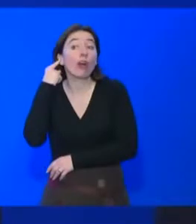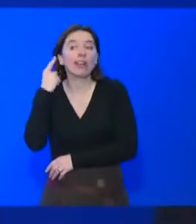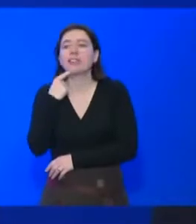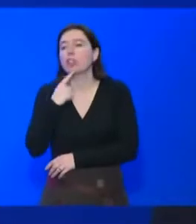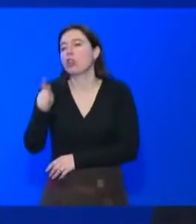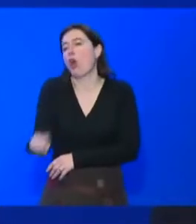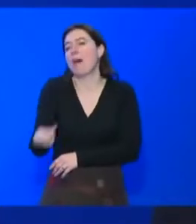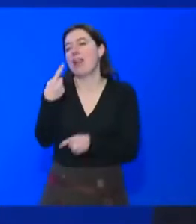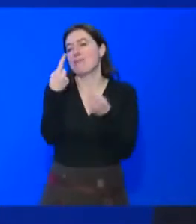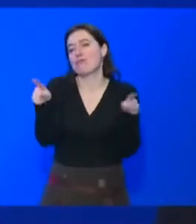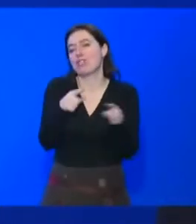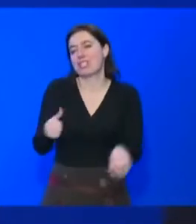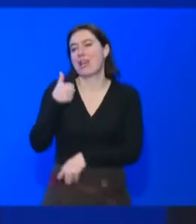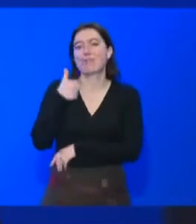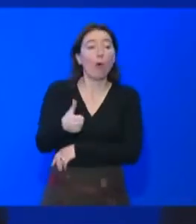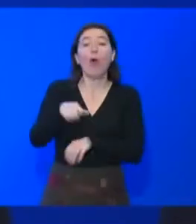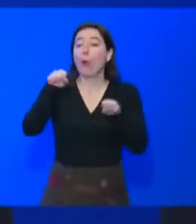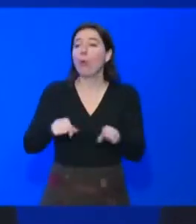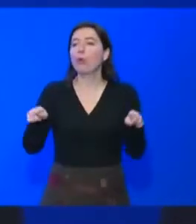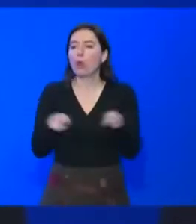est tous des Stevie Wonder ou des Gilbert Montagné.